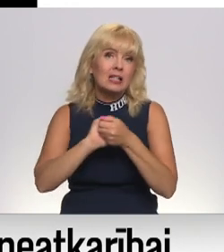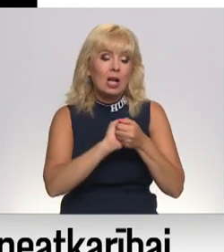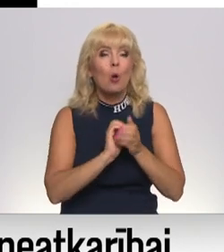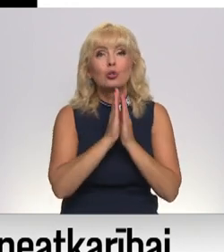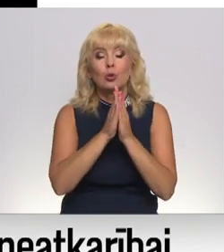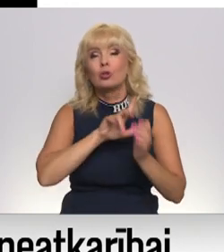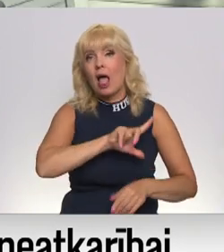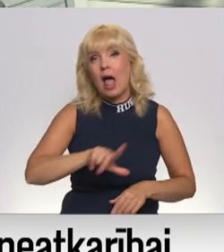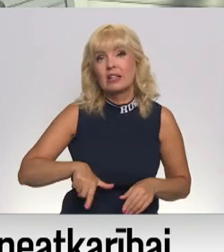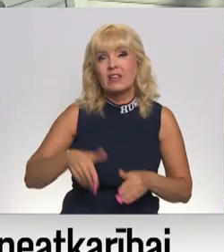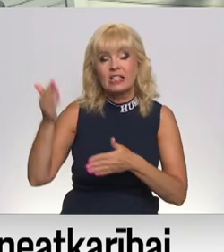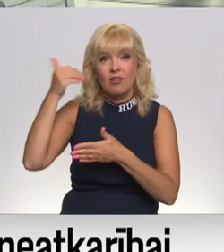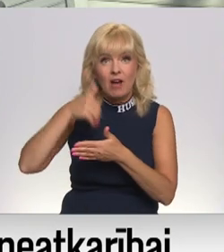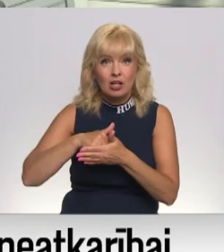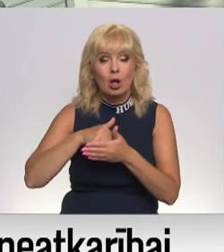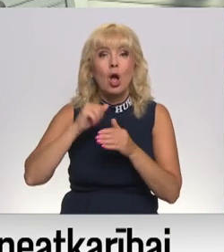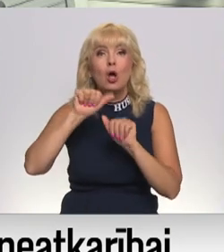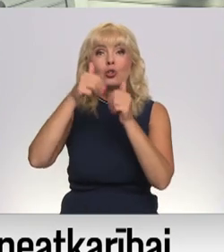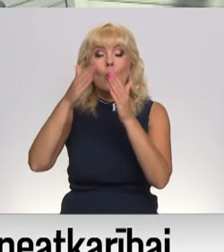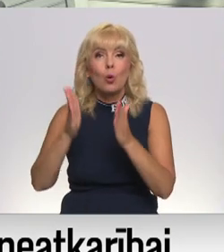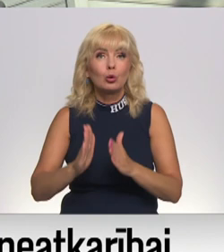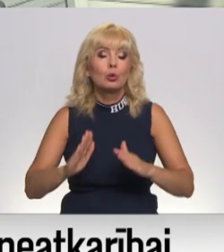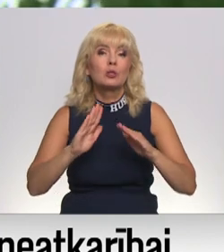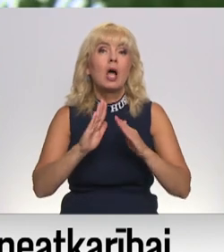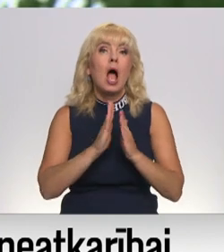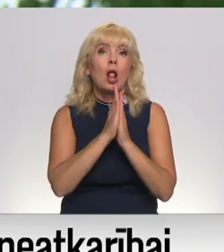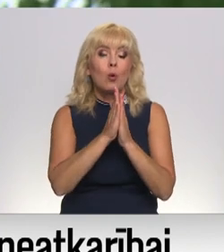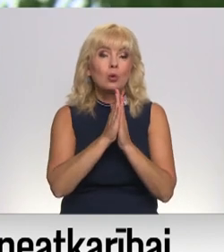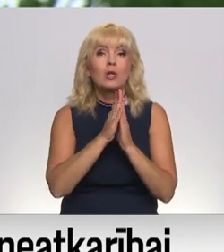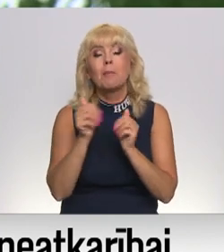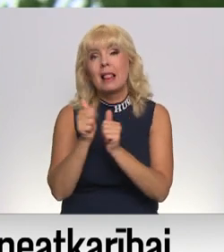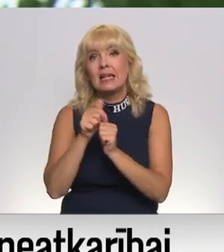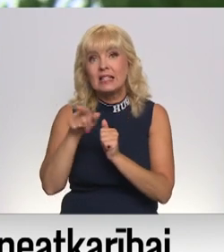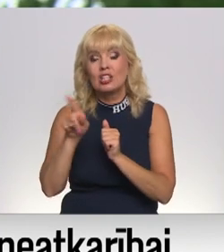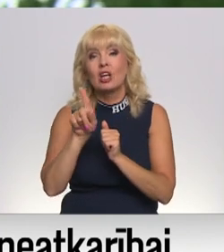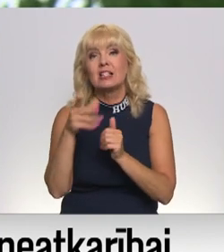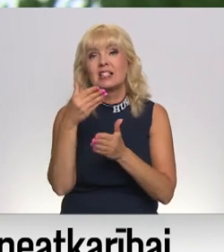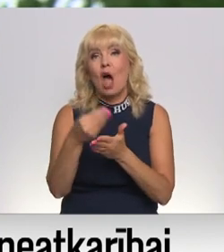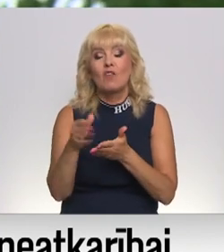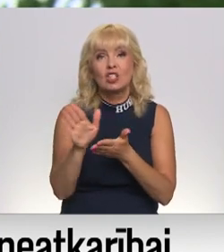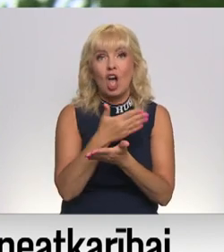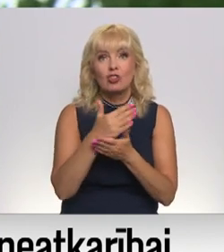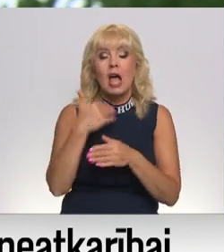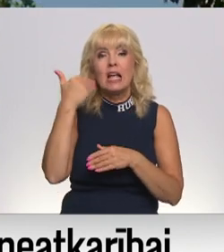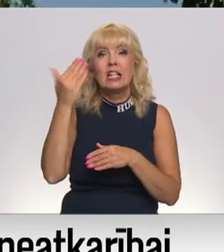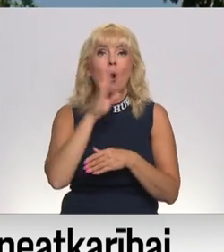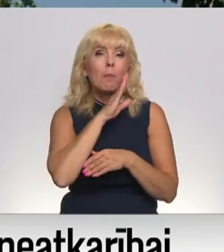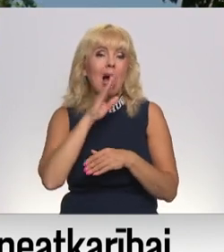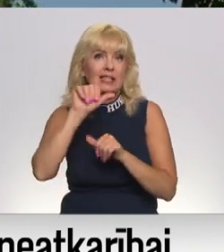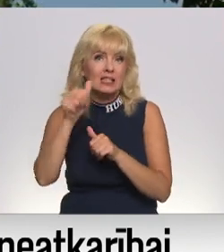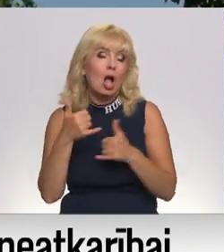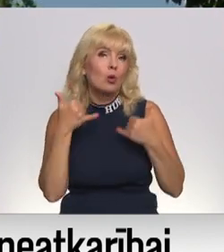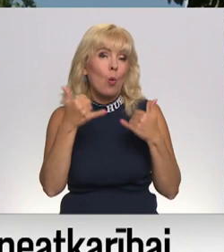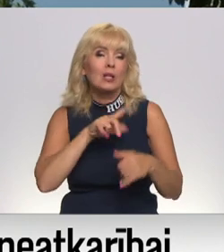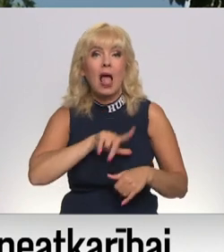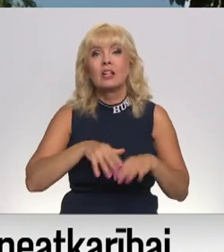visas Latvijas vēsturē. Lai arī skulptūra lūdzā, vizuāli līdzinās citām, tā ir arī savas atšķirības. Ar diemātes tēlu šeit godināta